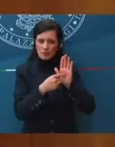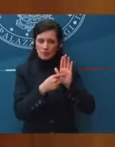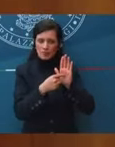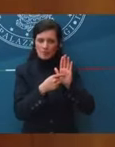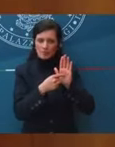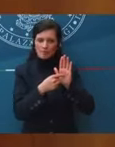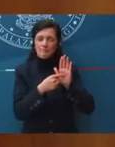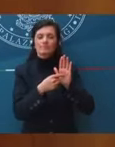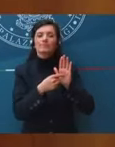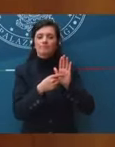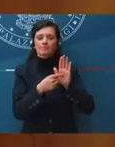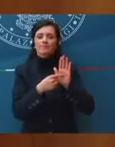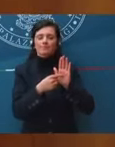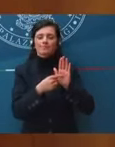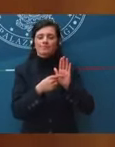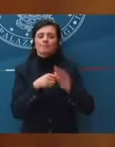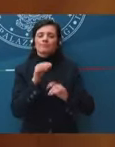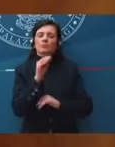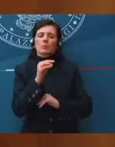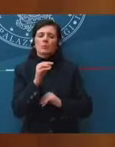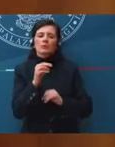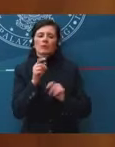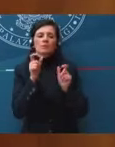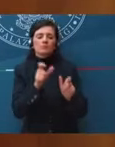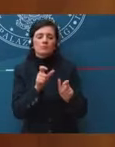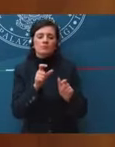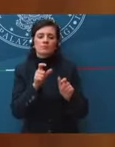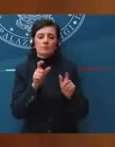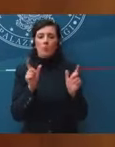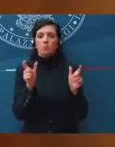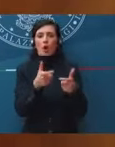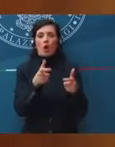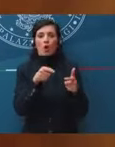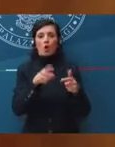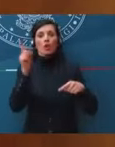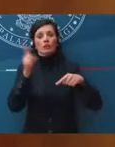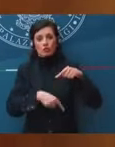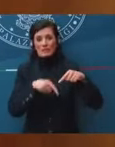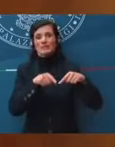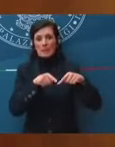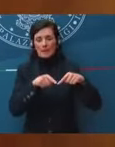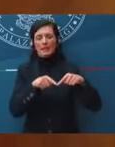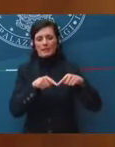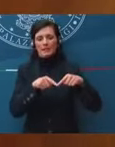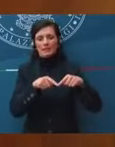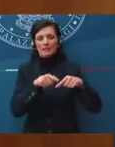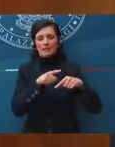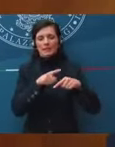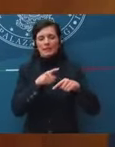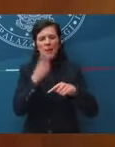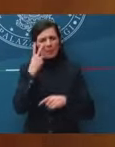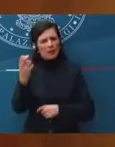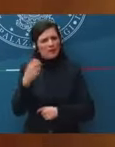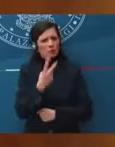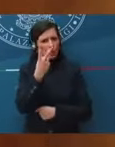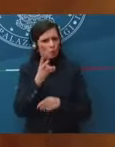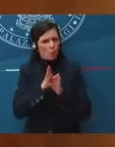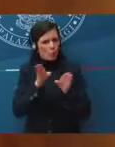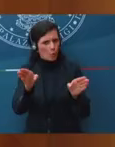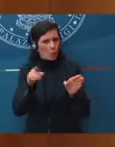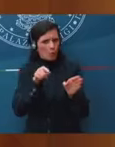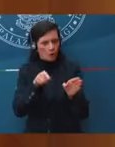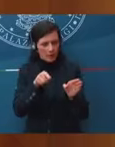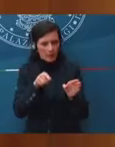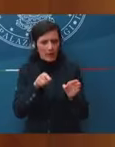dei licenziamenti, con queste due vie, due linee che sono state previste. Ecco, sarà,